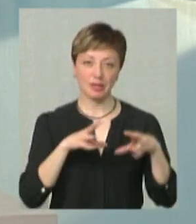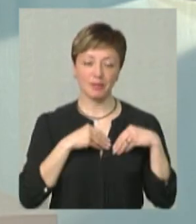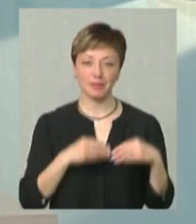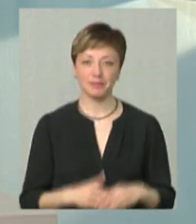суспільним.